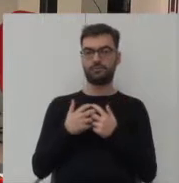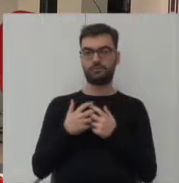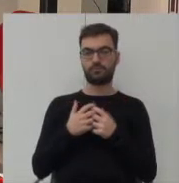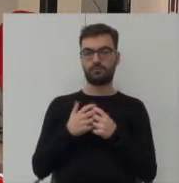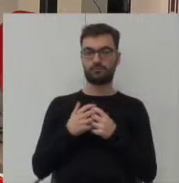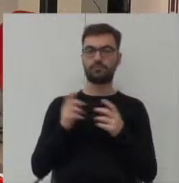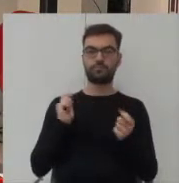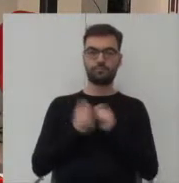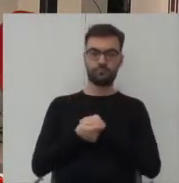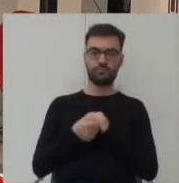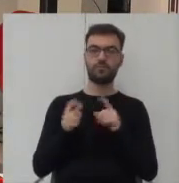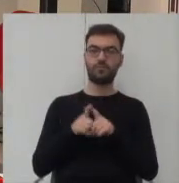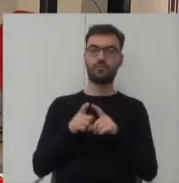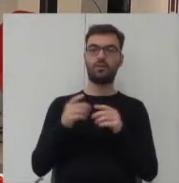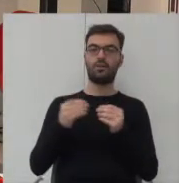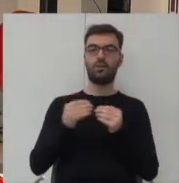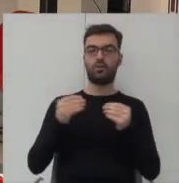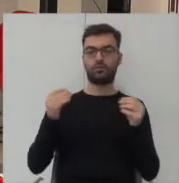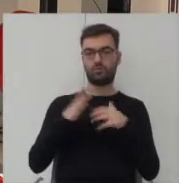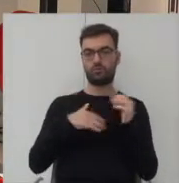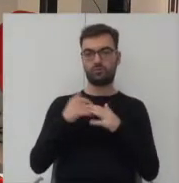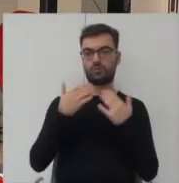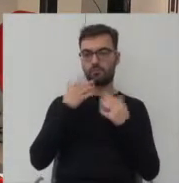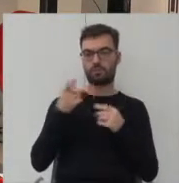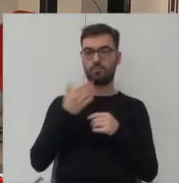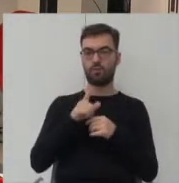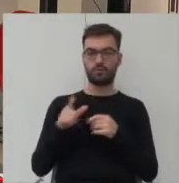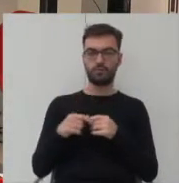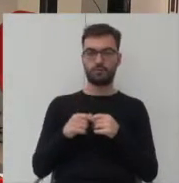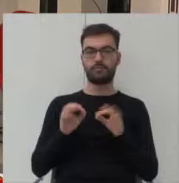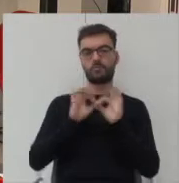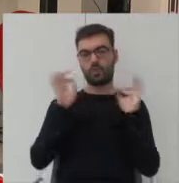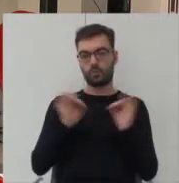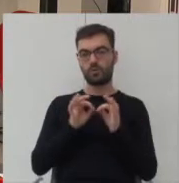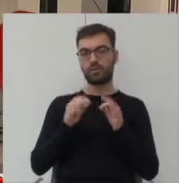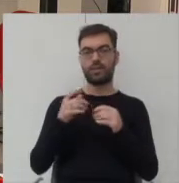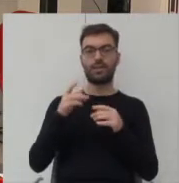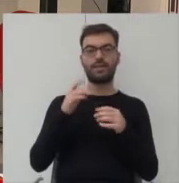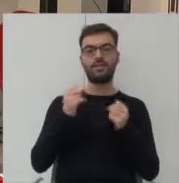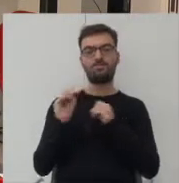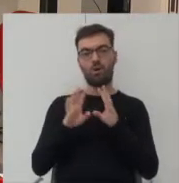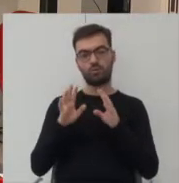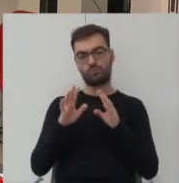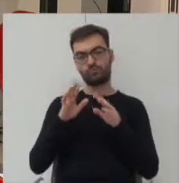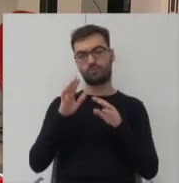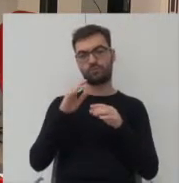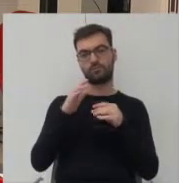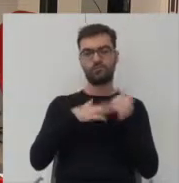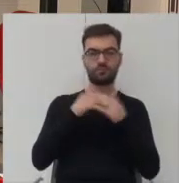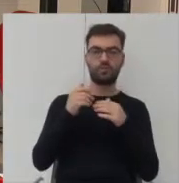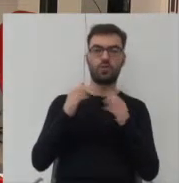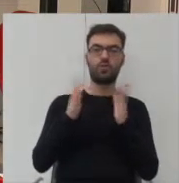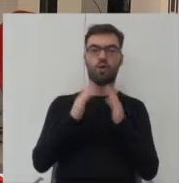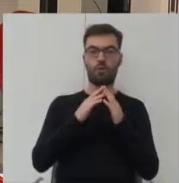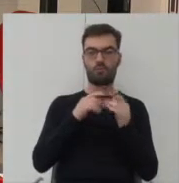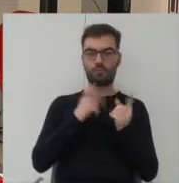zmiany i też do rozbudowy za pomocą tego modułu w ogóle podejście jeśli chodzi o domy w tych dwóch przykładach jest